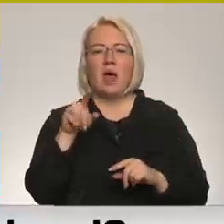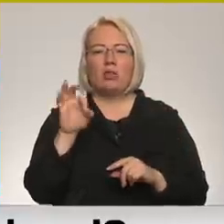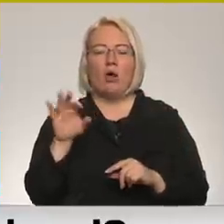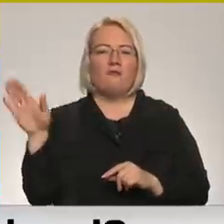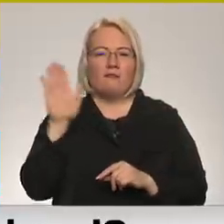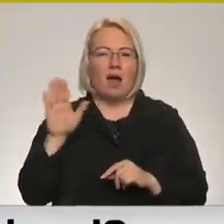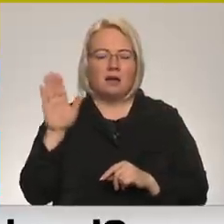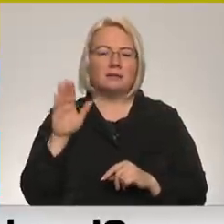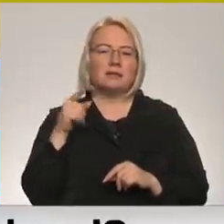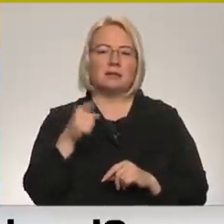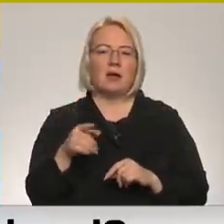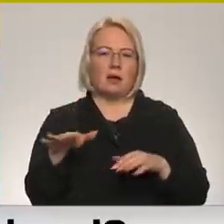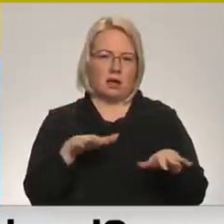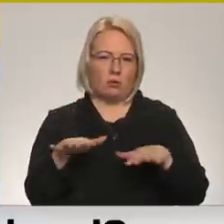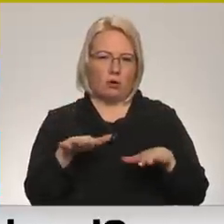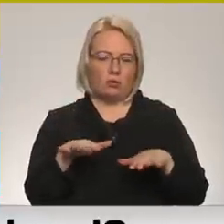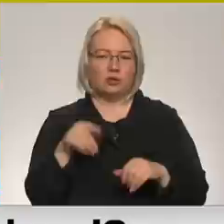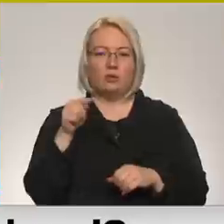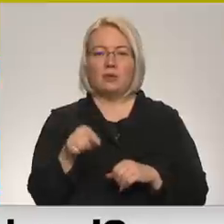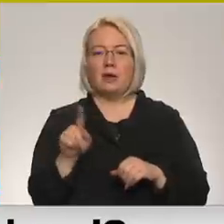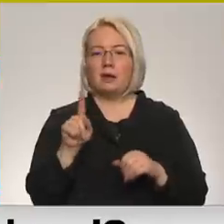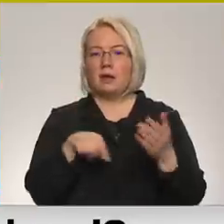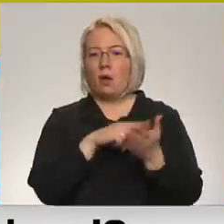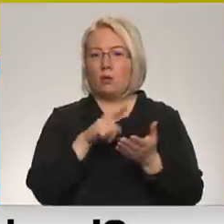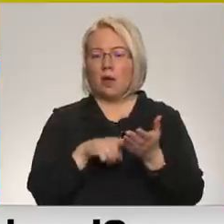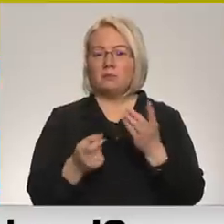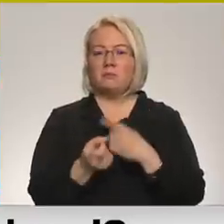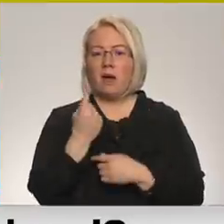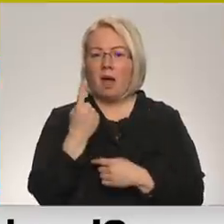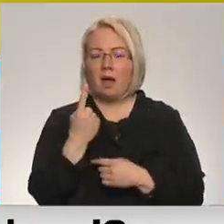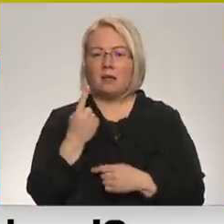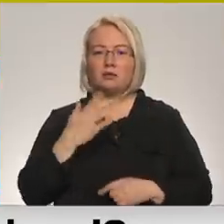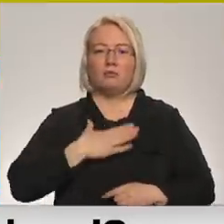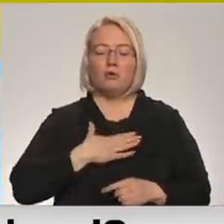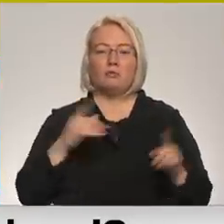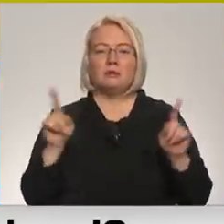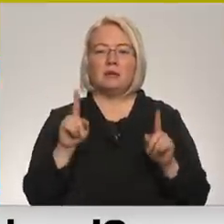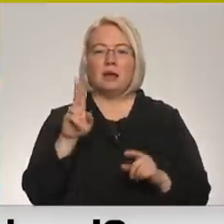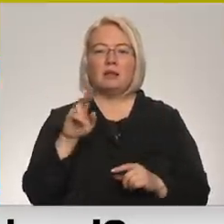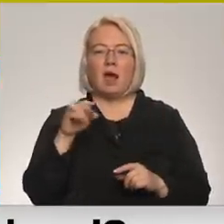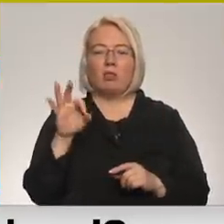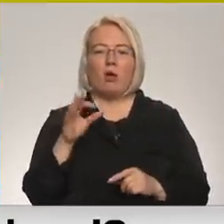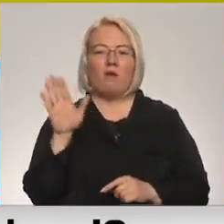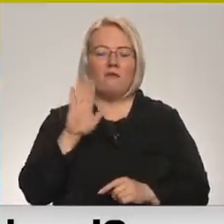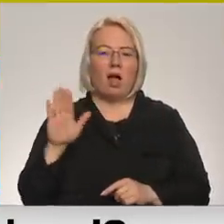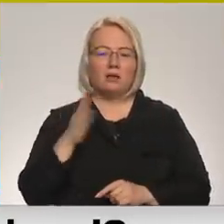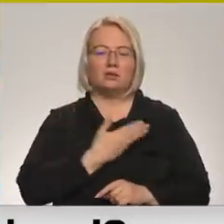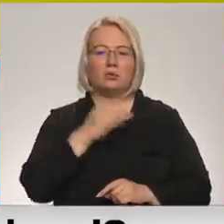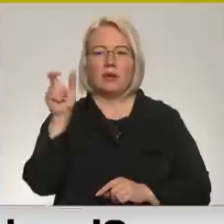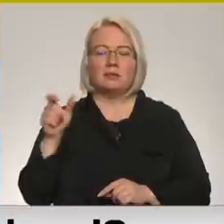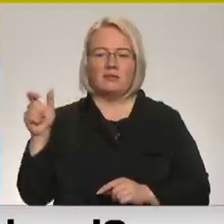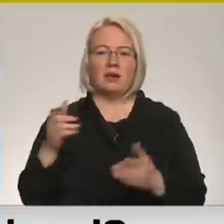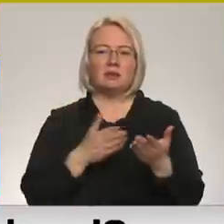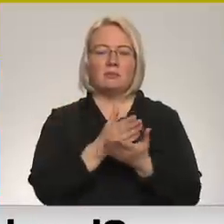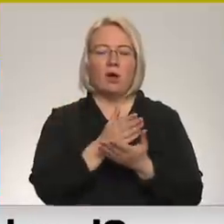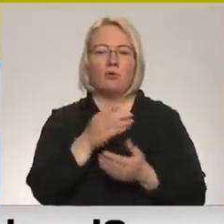tās, kas tādā veidā rīkotos. Un te jau ir tas pats jautājums, parādās par to, ka mums ir NATO valstu iedzīvotāja, kas dodās uz Ukrainu